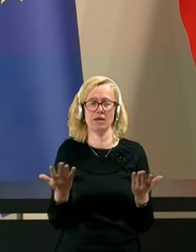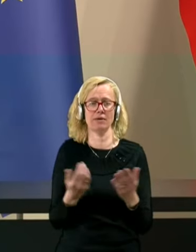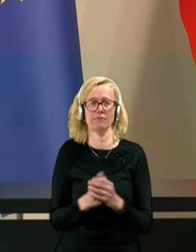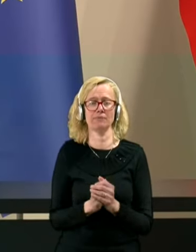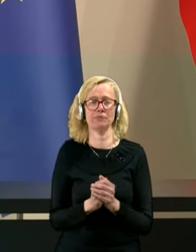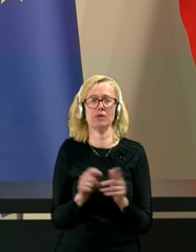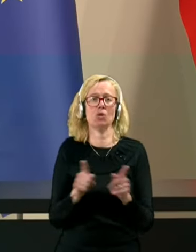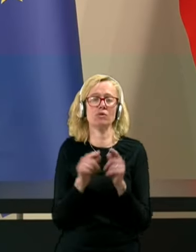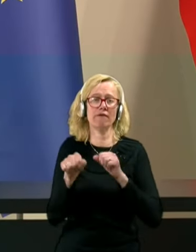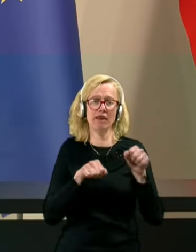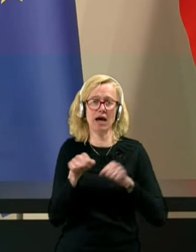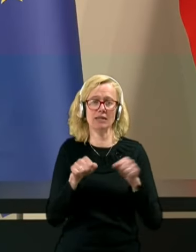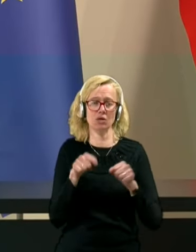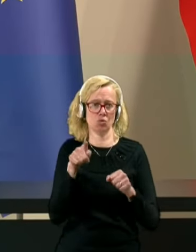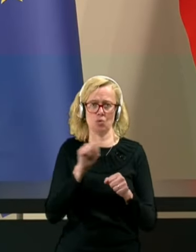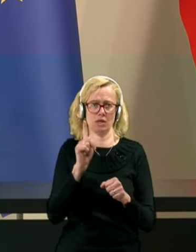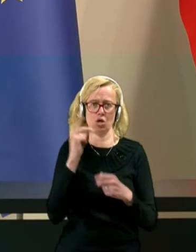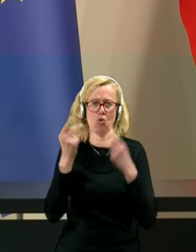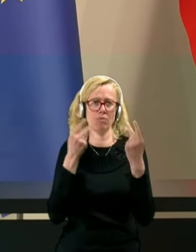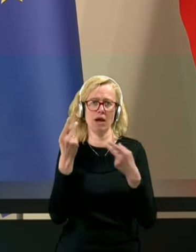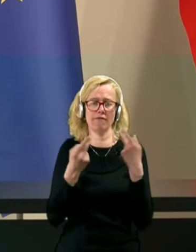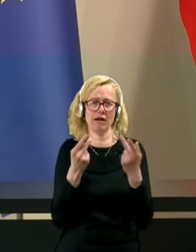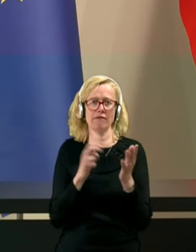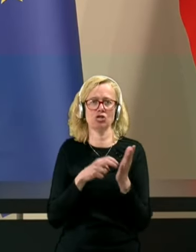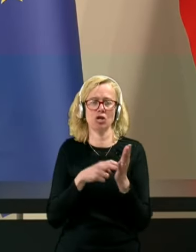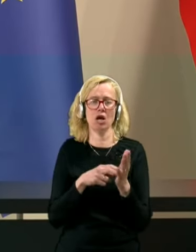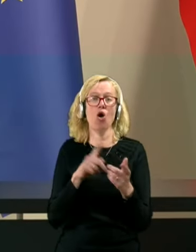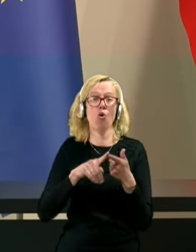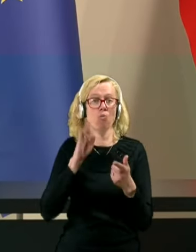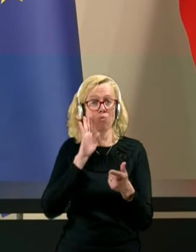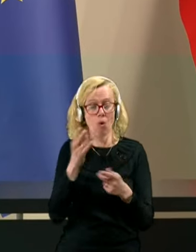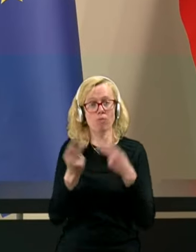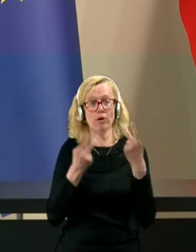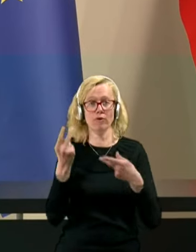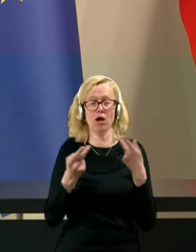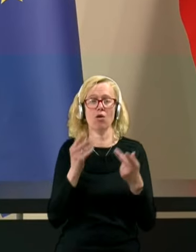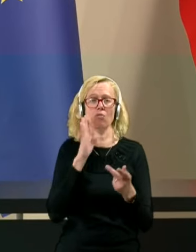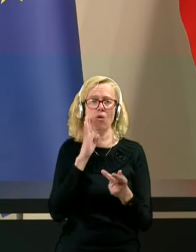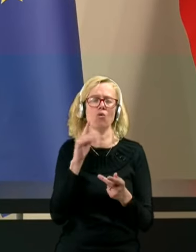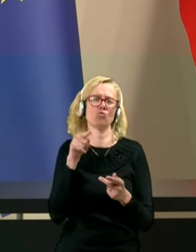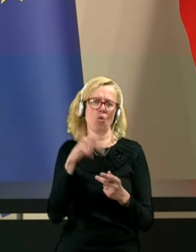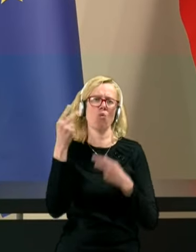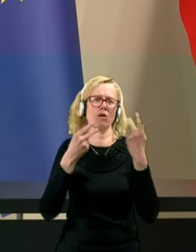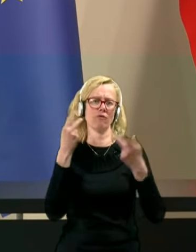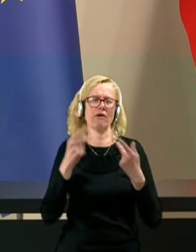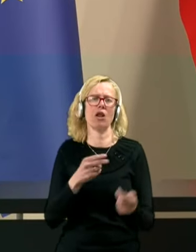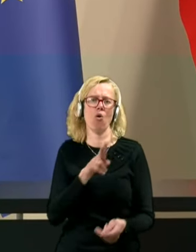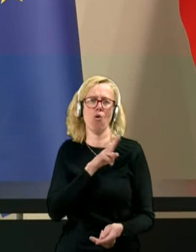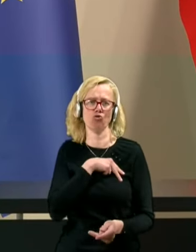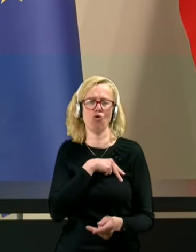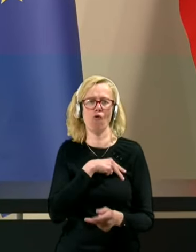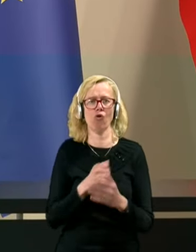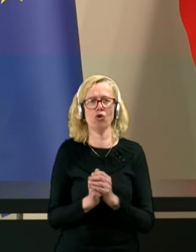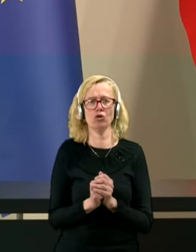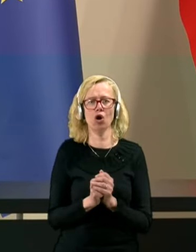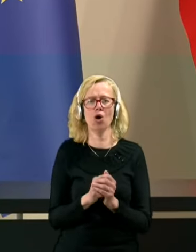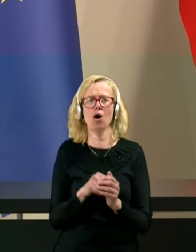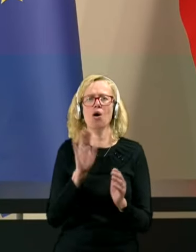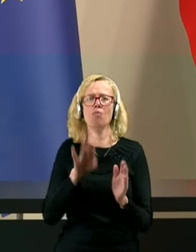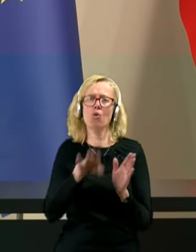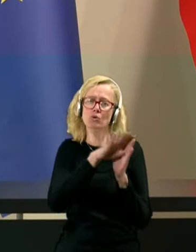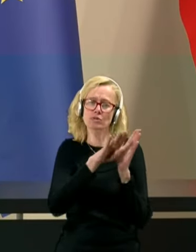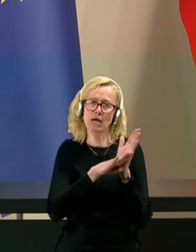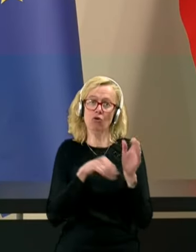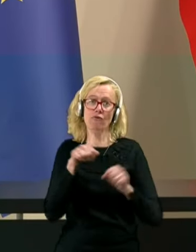Tako da vlada tega ni obravnavala, še ko bo obravnavala, bo to obravnavala odgovorno. Po zakonu